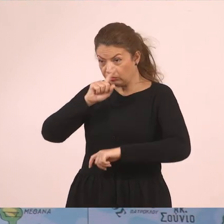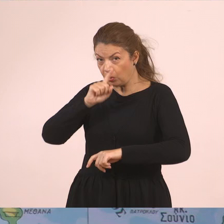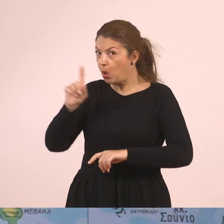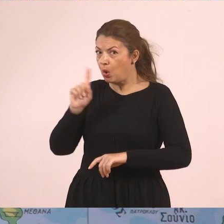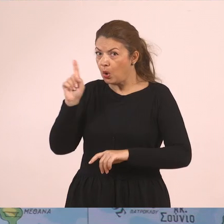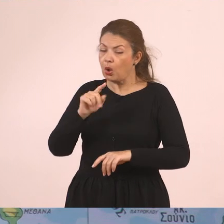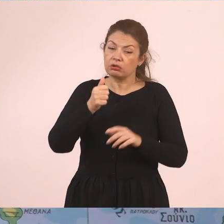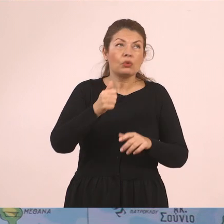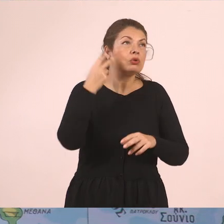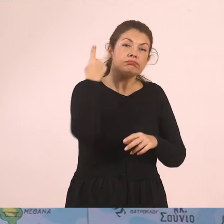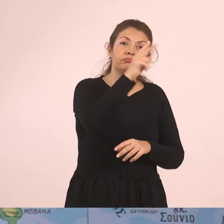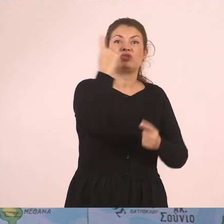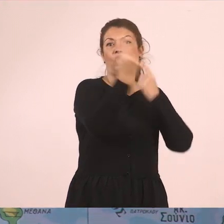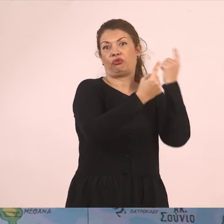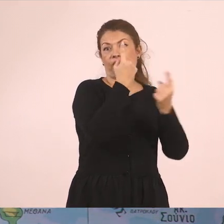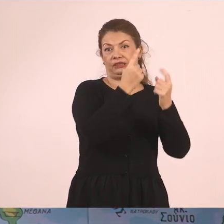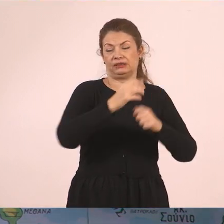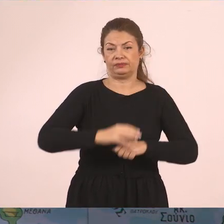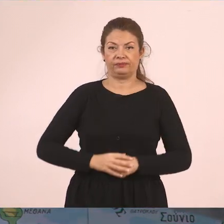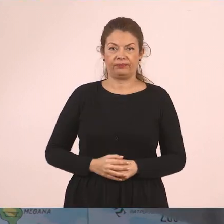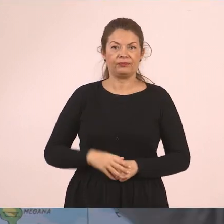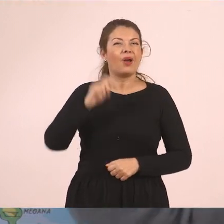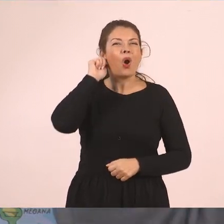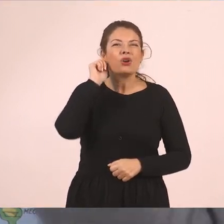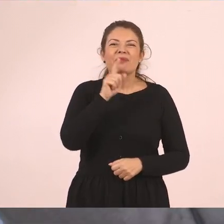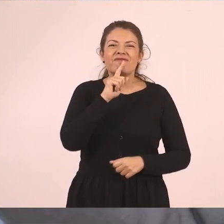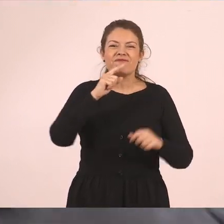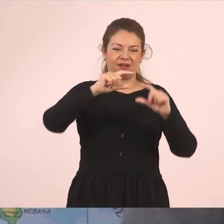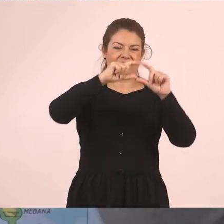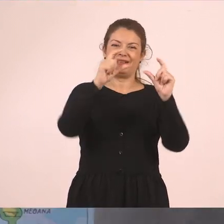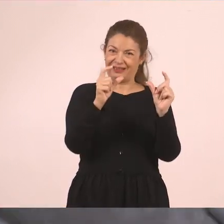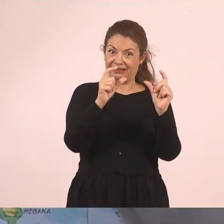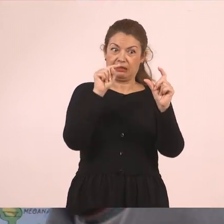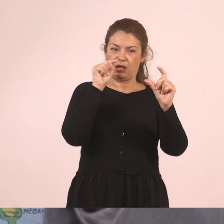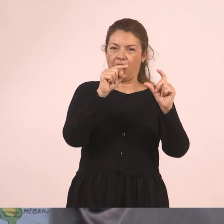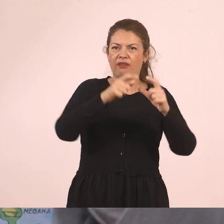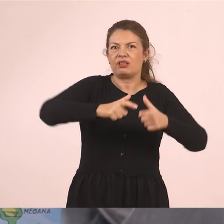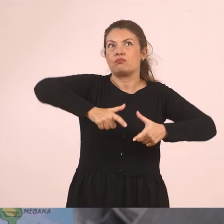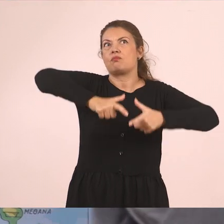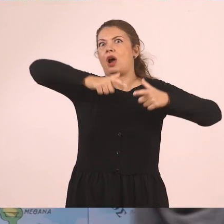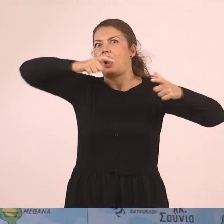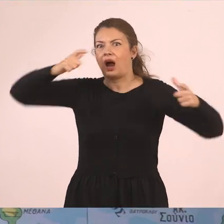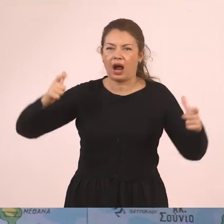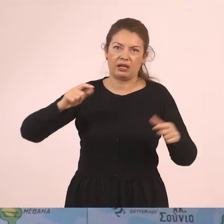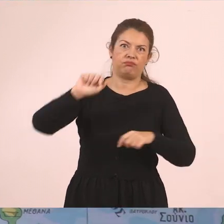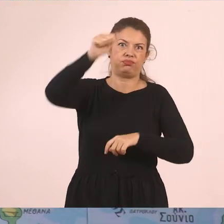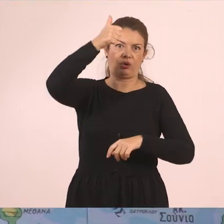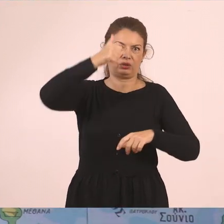ανθρώπου. Είπαμε λοιπόν, λίμνη Τριχονίδα, η μεγαλύτερη λίμνη με τη μεγαλύτερη έκταση στη χώρα μας.